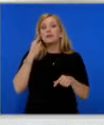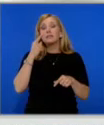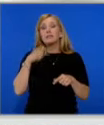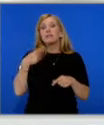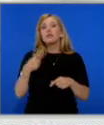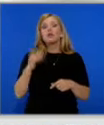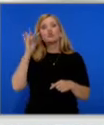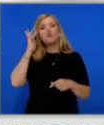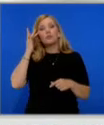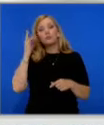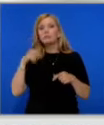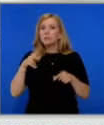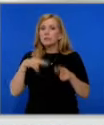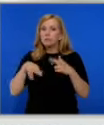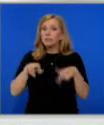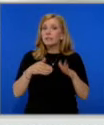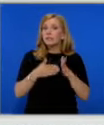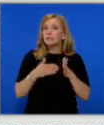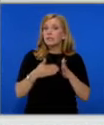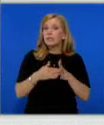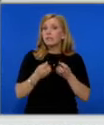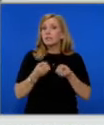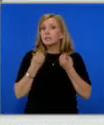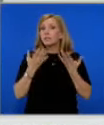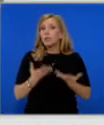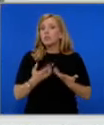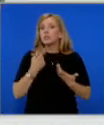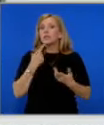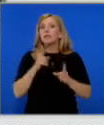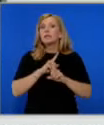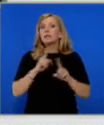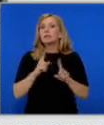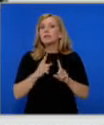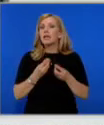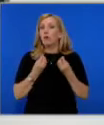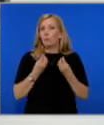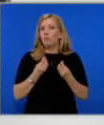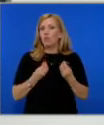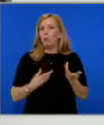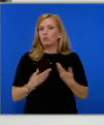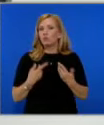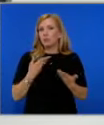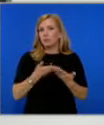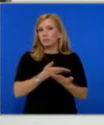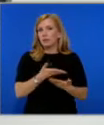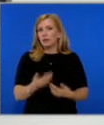върху животни се проверява заради потенциалната възможност за нехуманно отношение към тях.